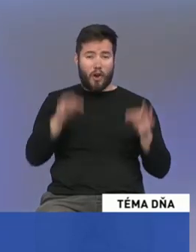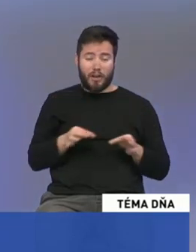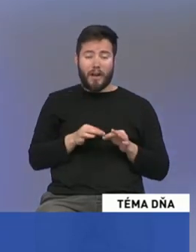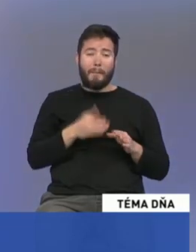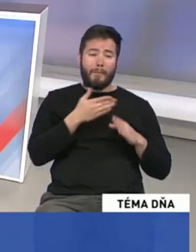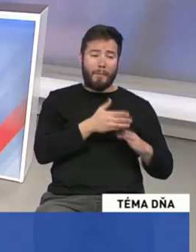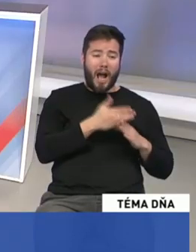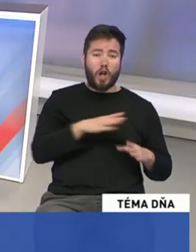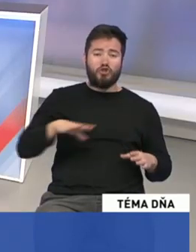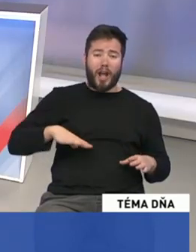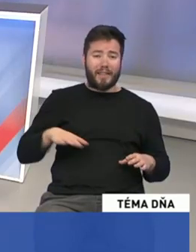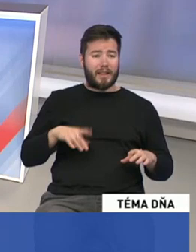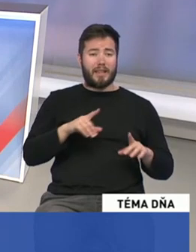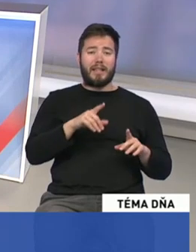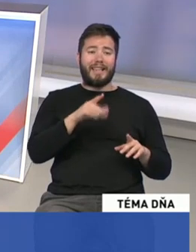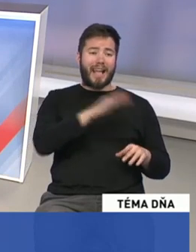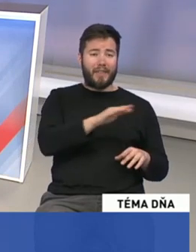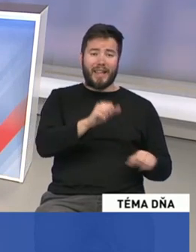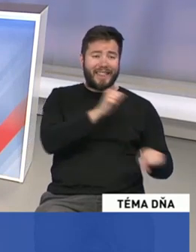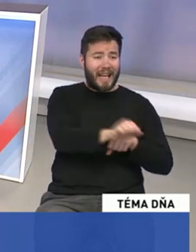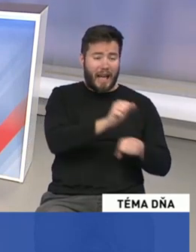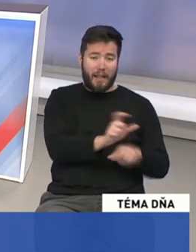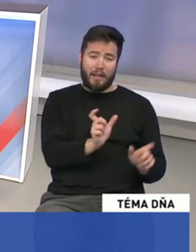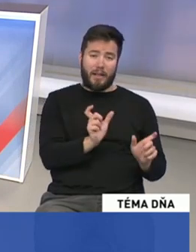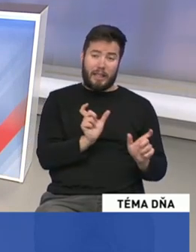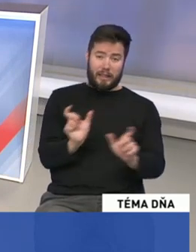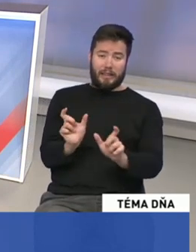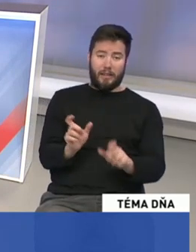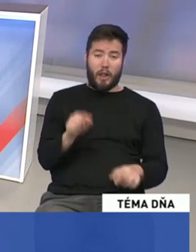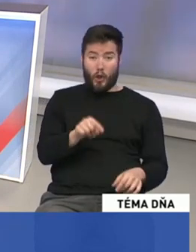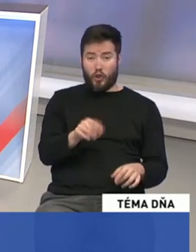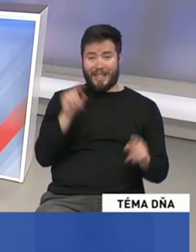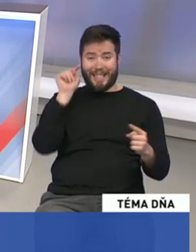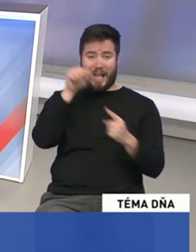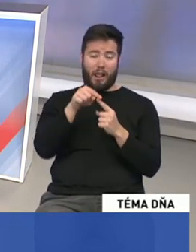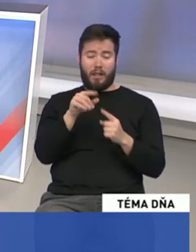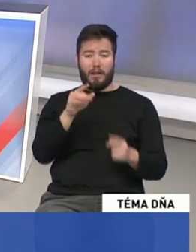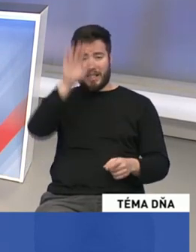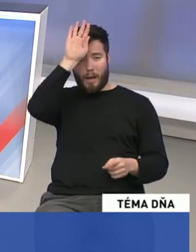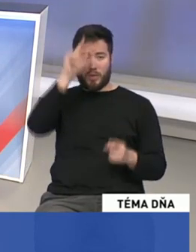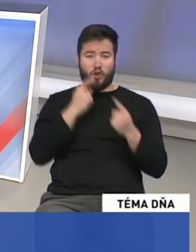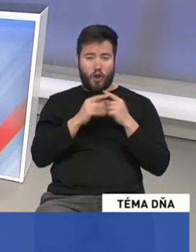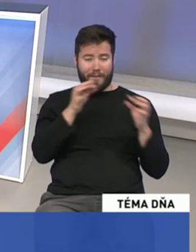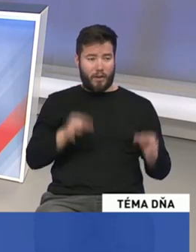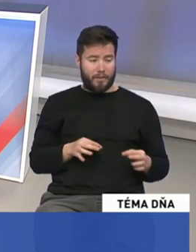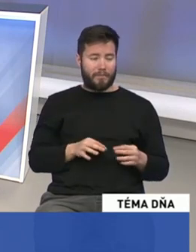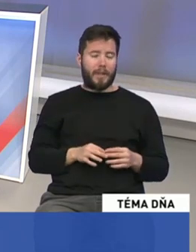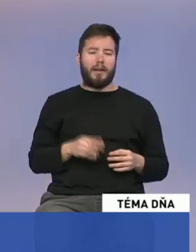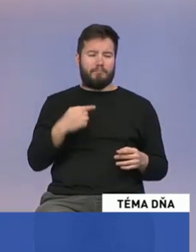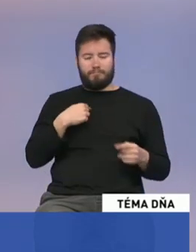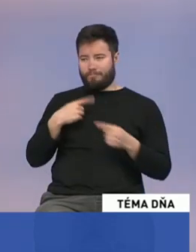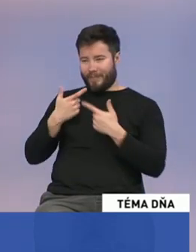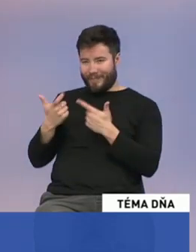detí. Odmietate to? Ste napokon lekárom? Môžete sa komu aj odborné vyjadriť? Treba povedať, že pod rúškom ochrany žien.